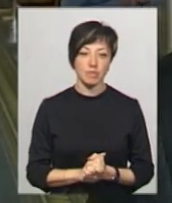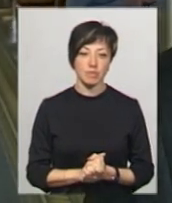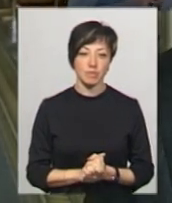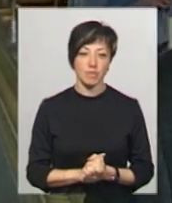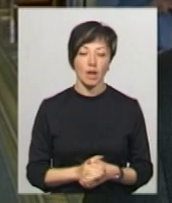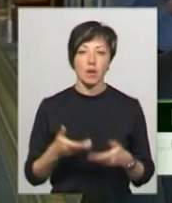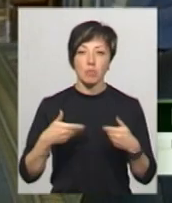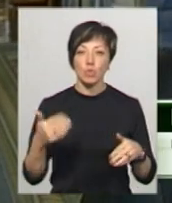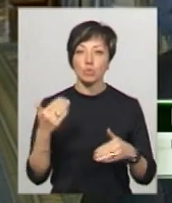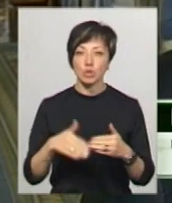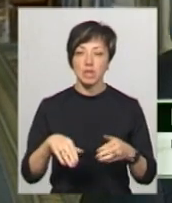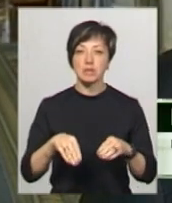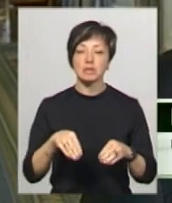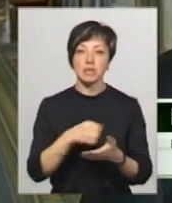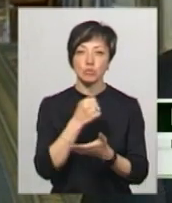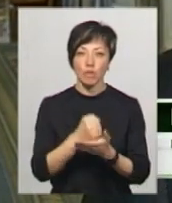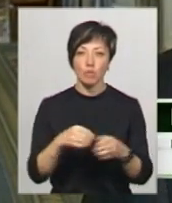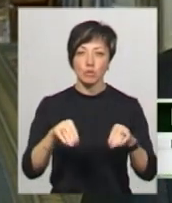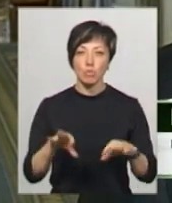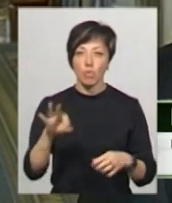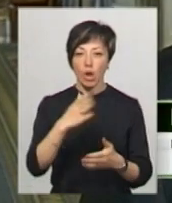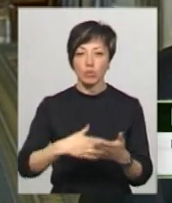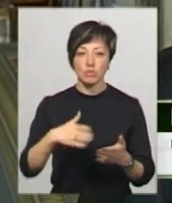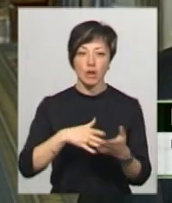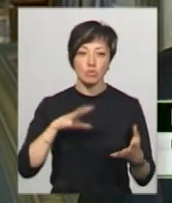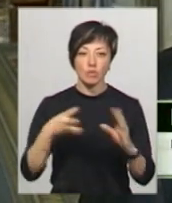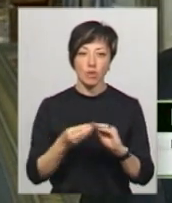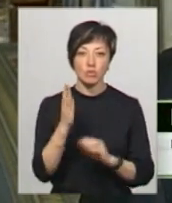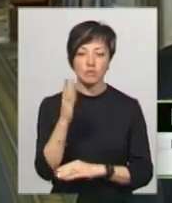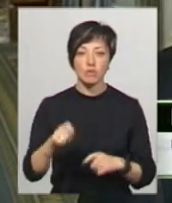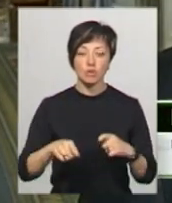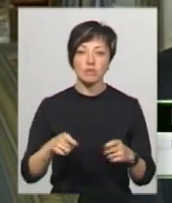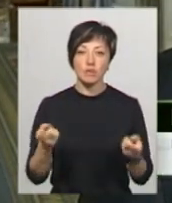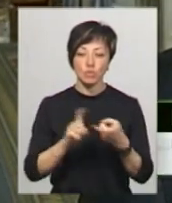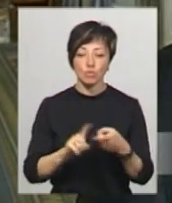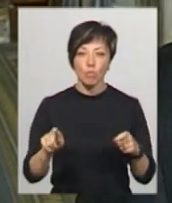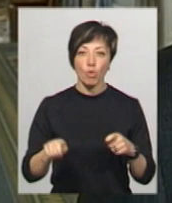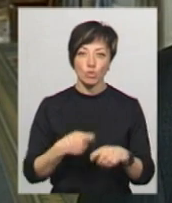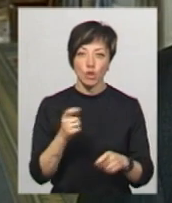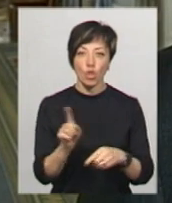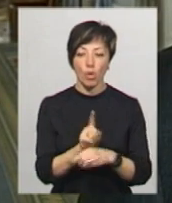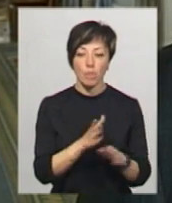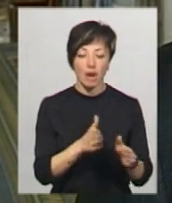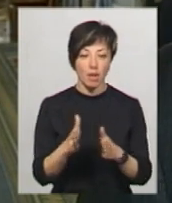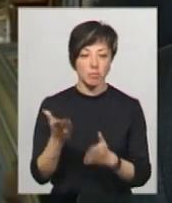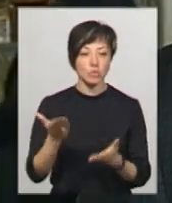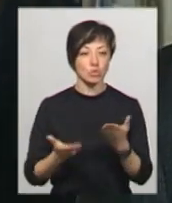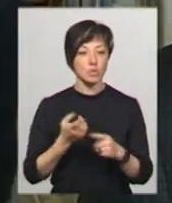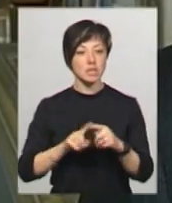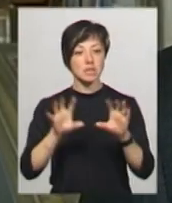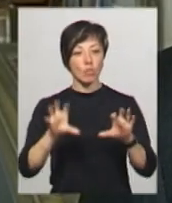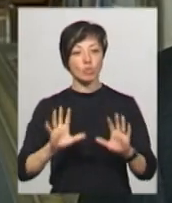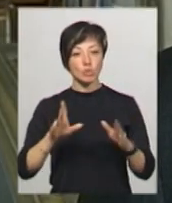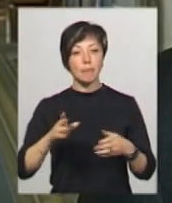Ми вже зареєстрували постанову про анулювання результатів голосування у зв'язку з порушенням норми регламенту. Крім того, якщо цей закон буде